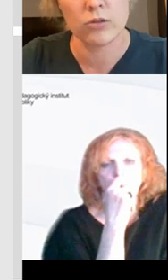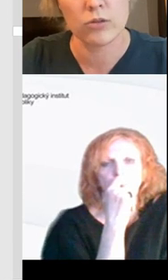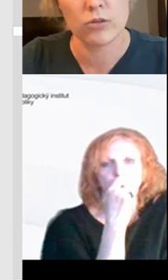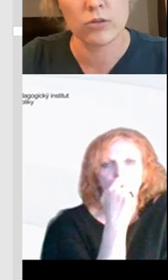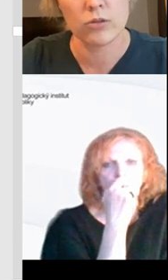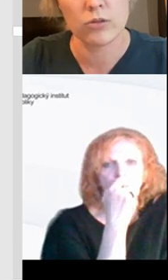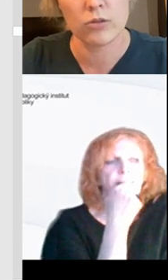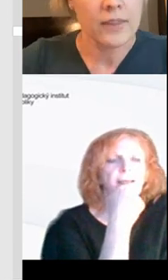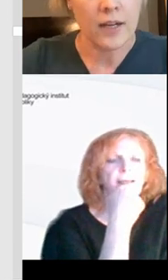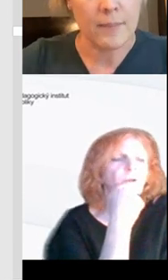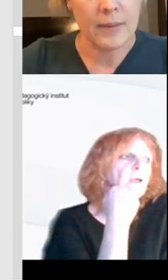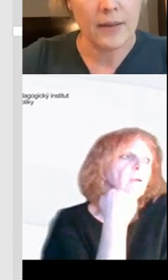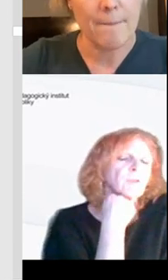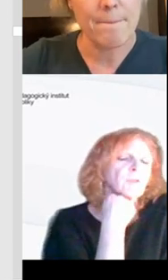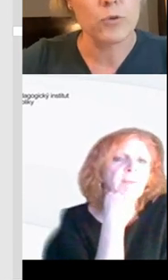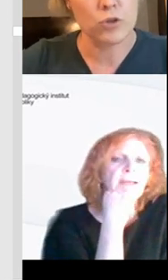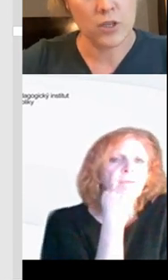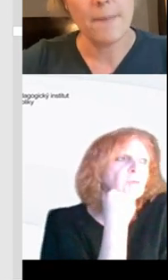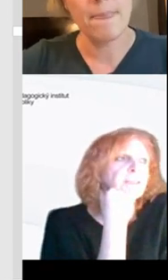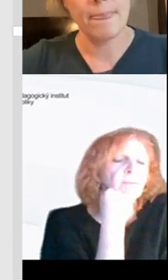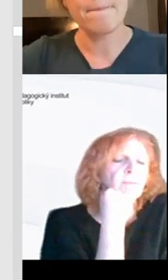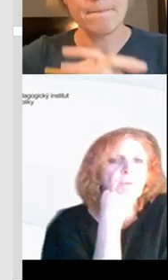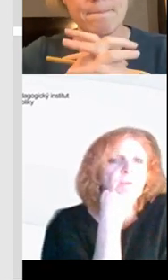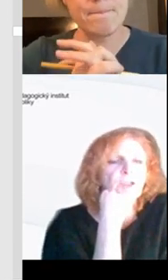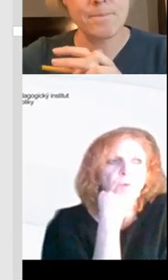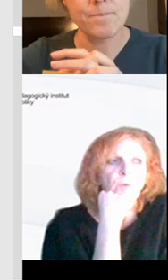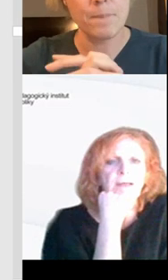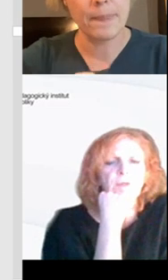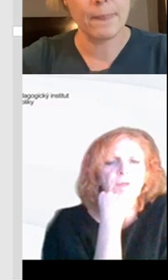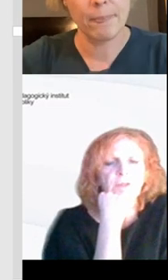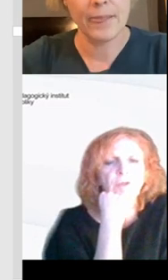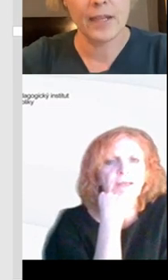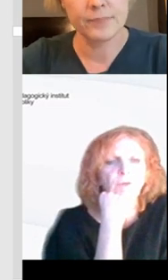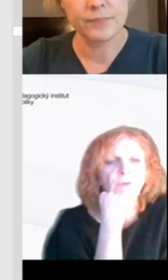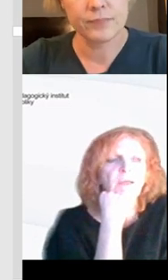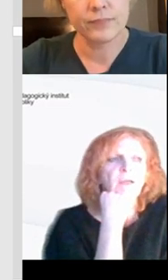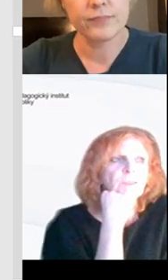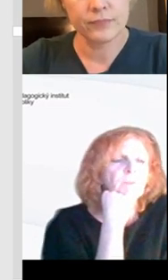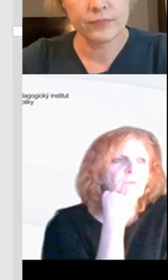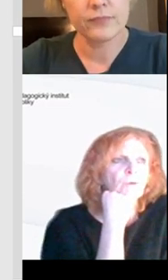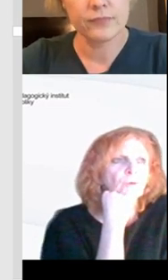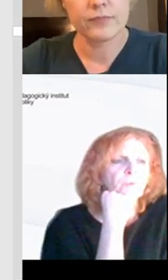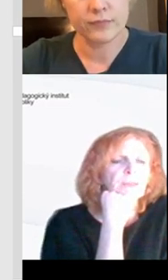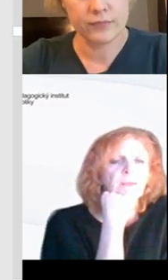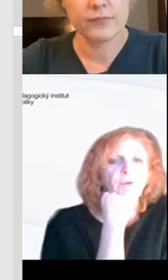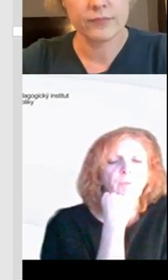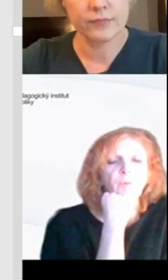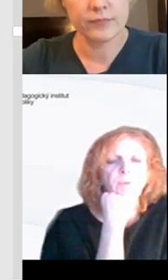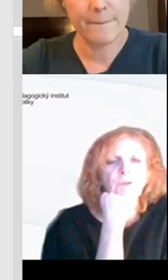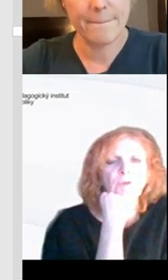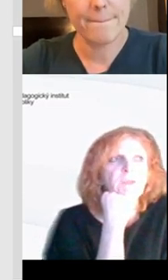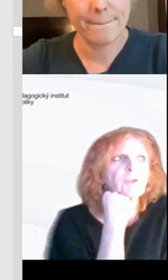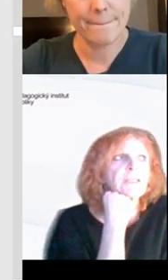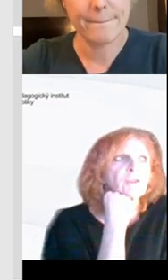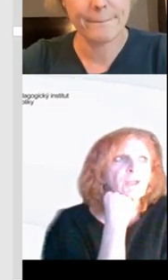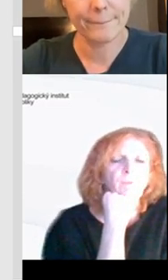očima. Tak já jenom poznamenávám, že samozřejmě předpokládáme, že ten žák na tom konci prvního stupně nebo i v